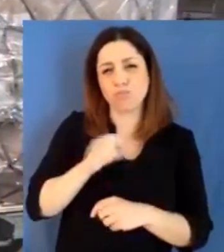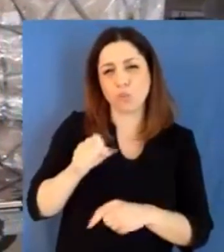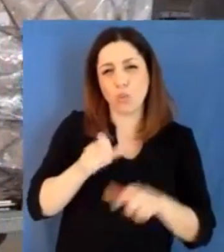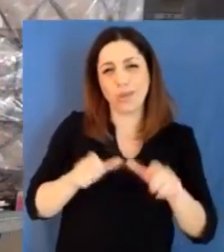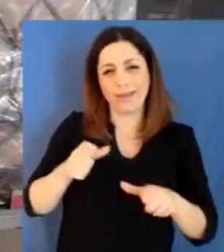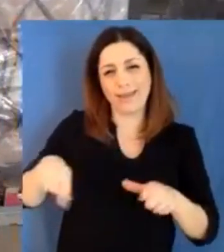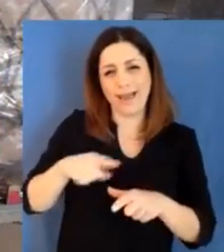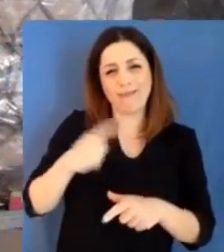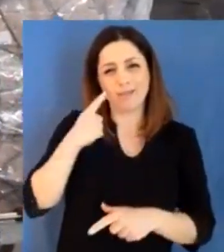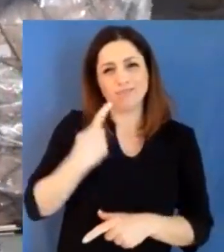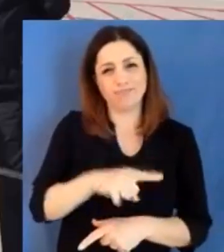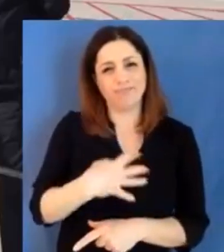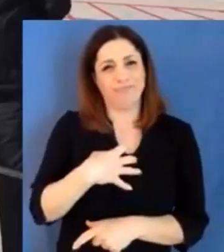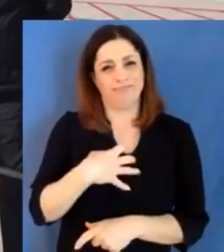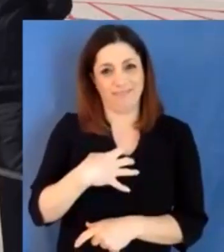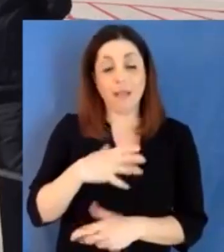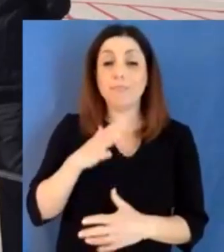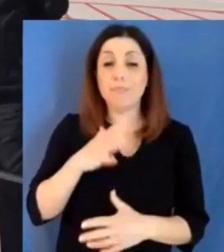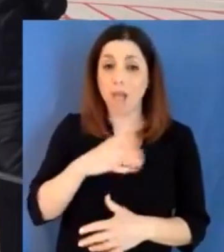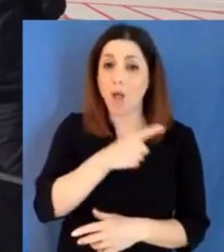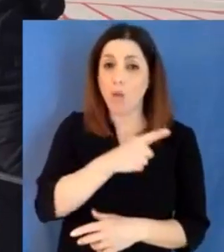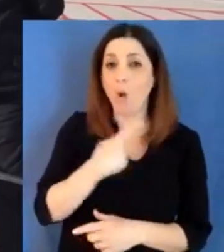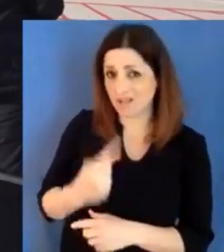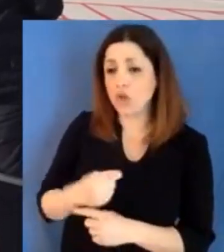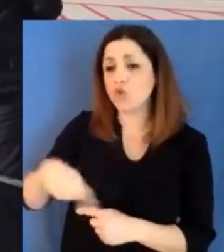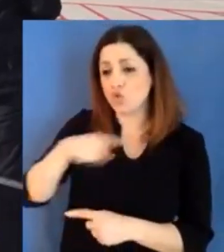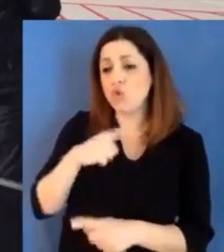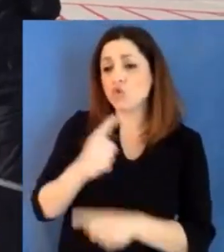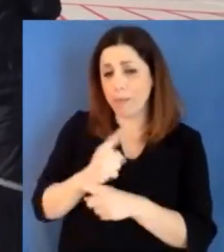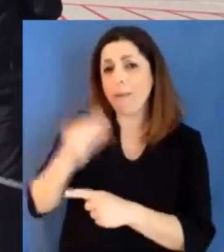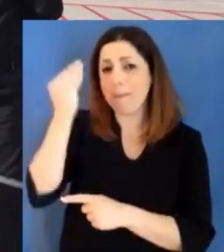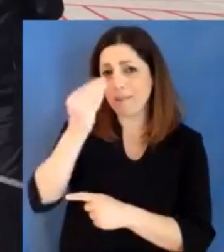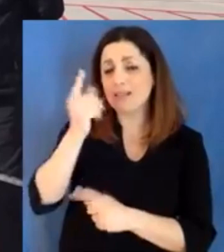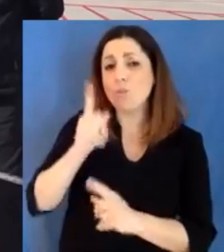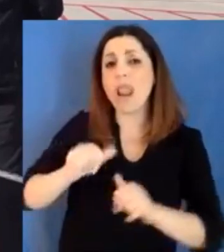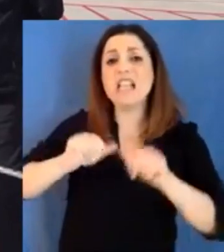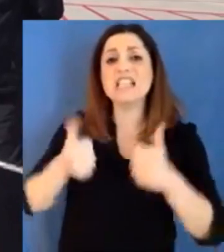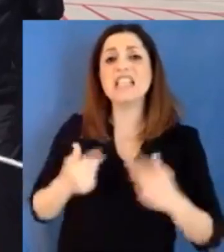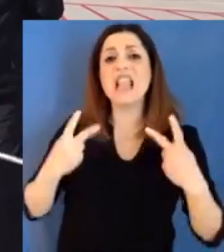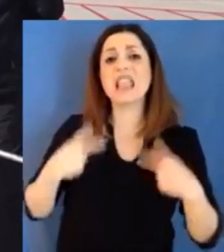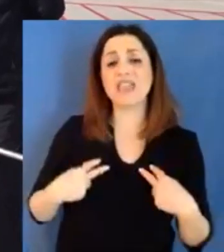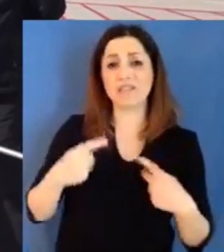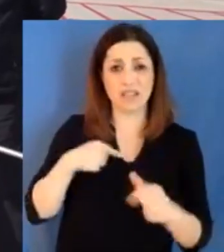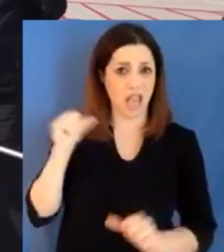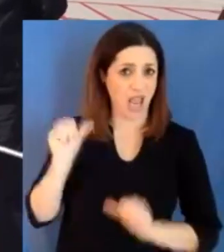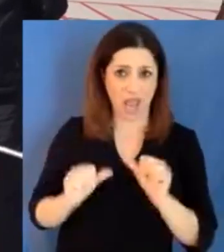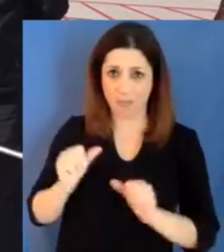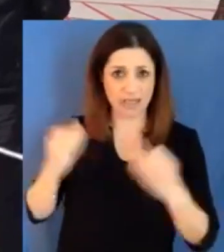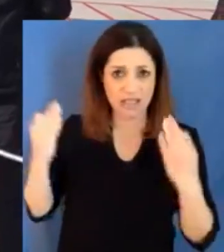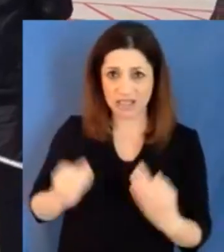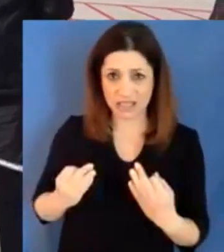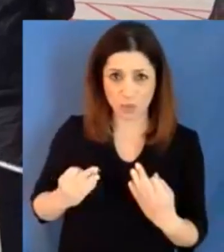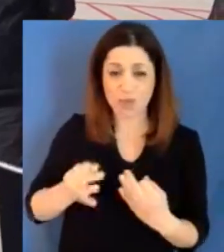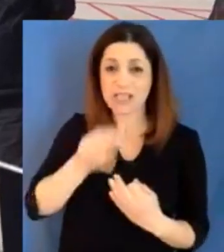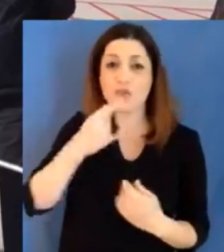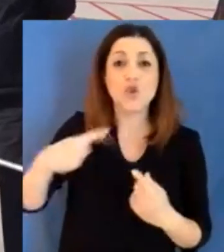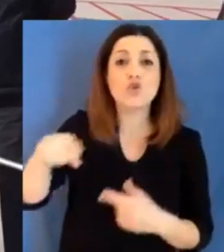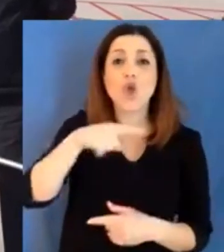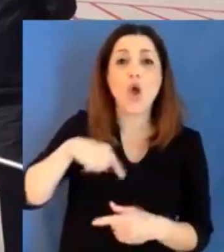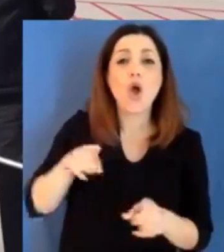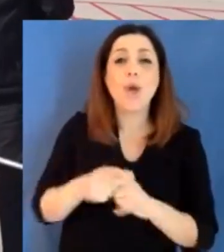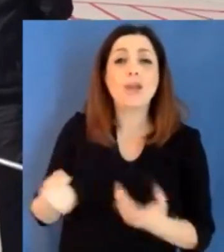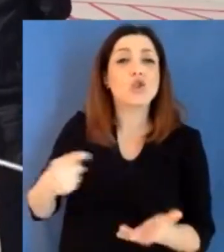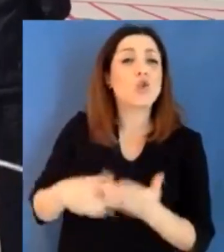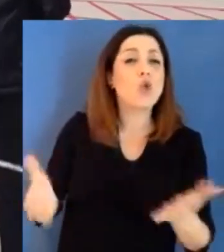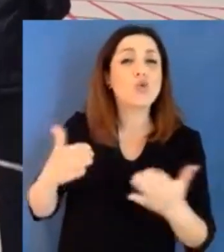e quindi non torneremo subito ad abbracciarci, per noi è difficile però in realtà entrerà nella nostra vita, nella nostra